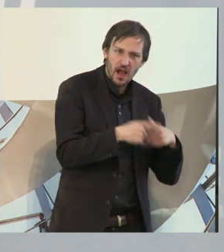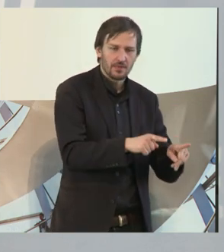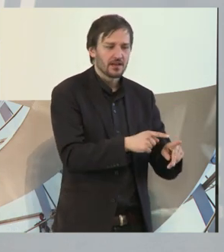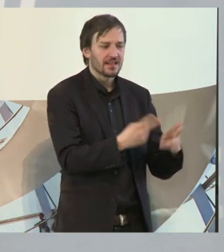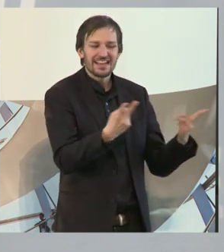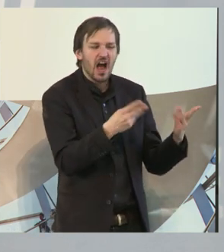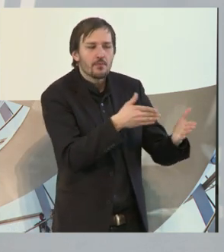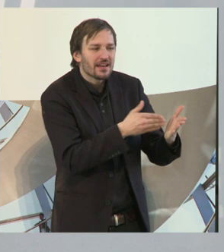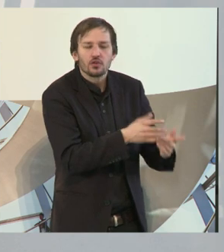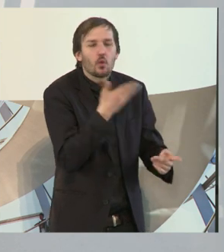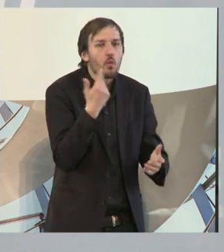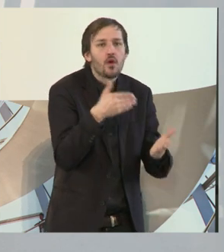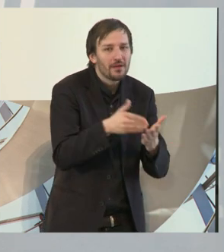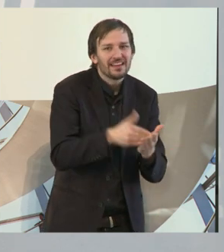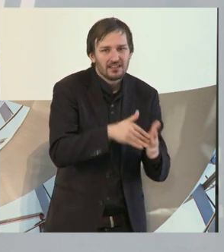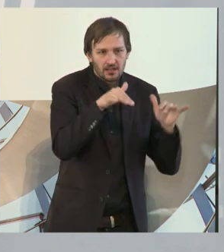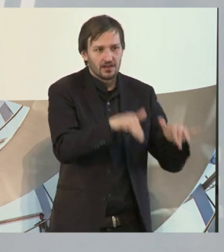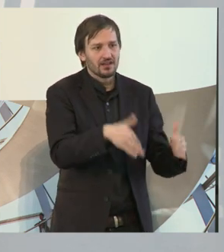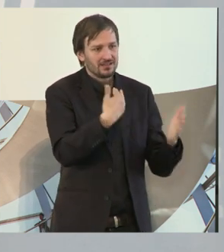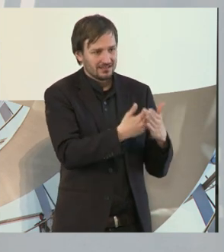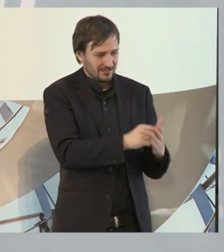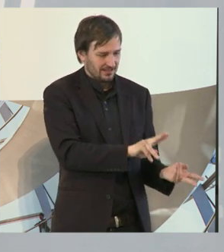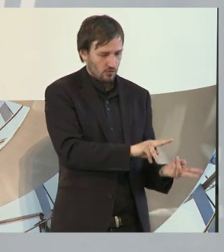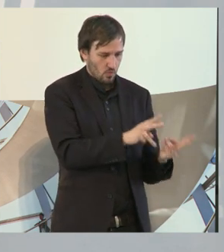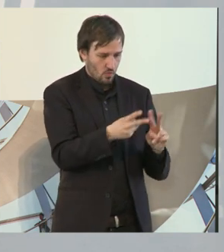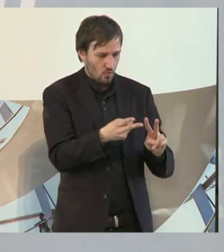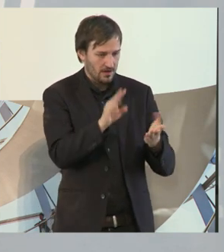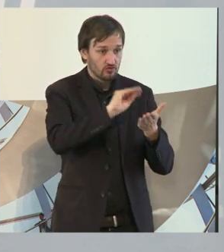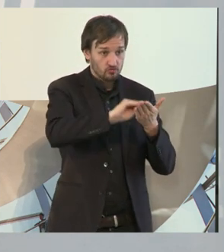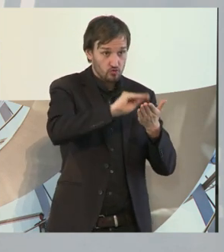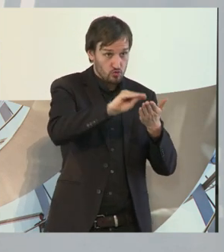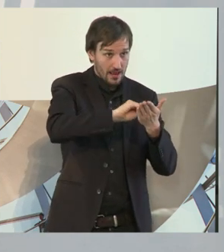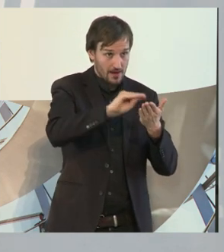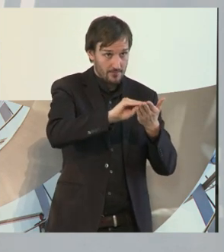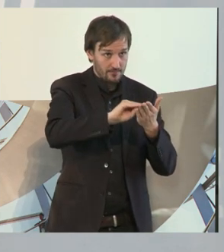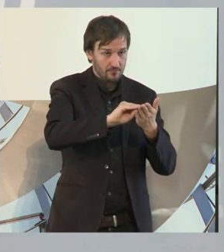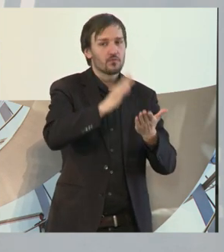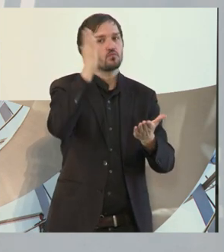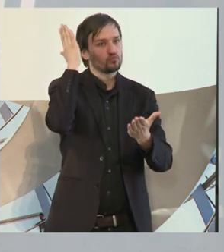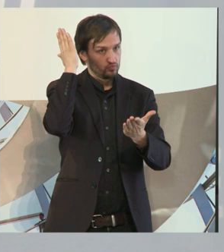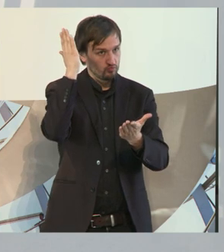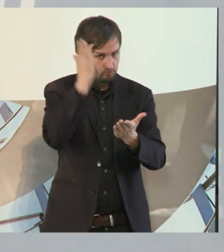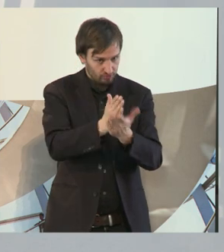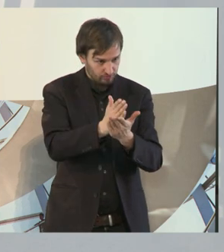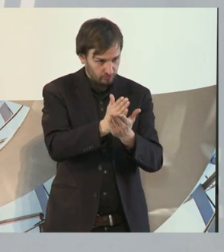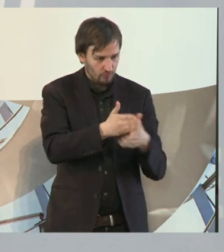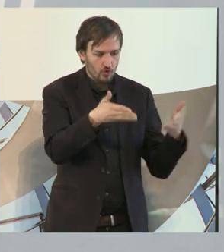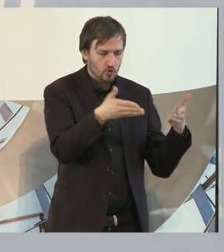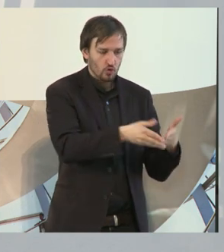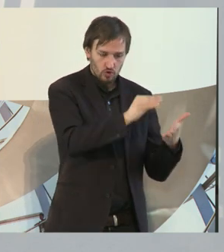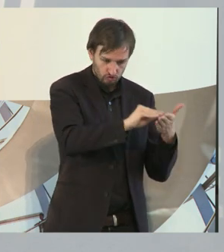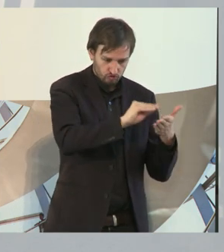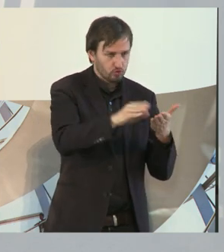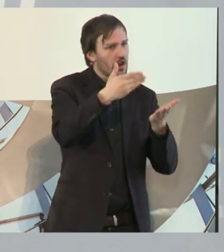nichtbehinderte Kind. Und wenn es dann eben die Schulaufbahn hinter sich gebracht hat, von der Grundschule